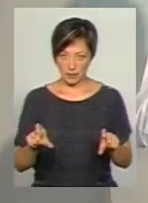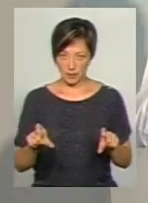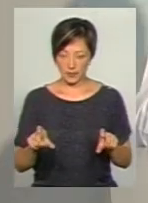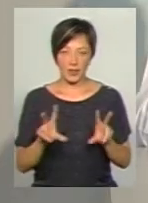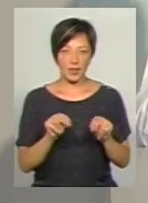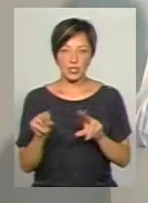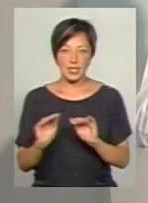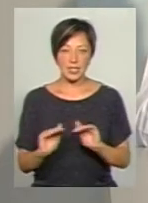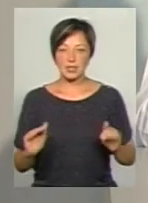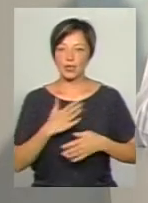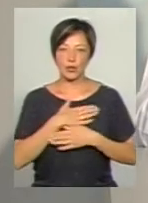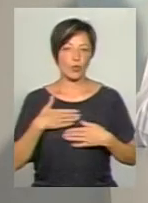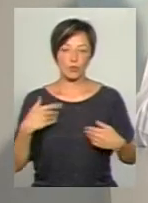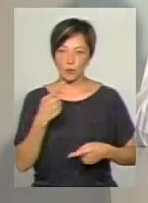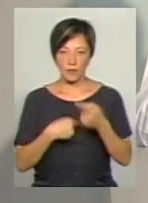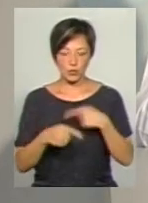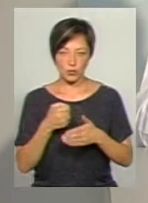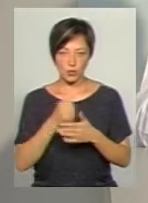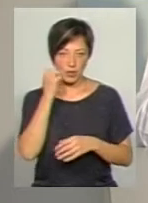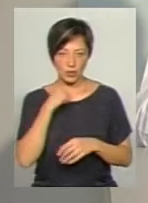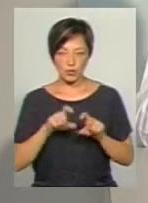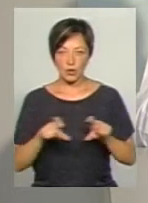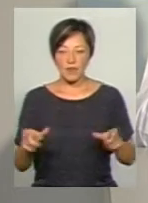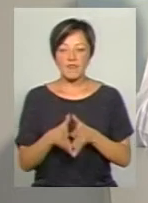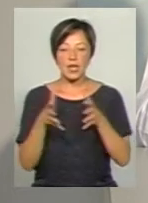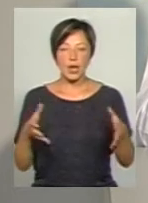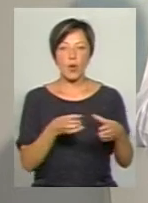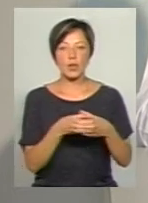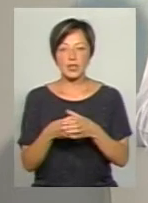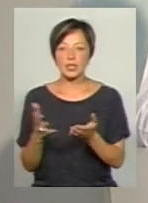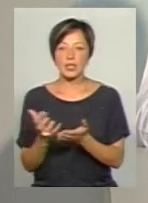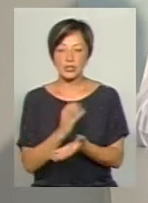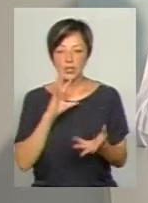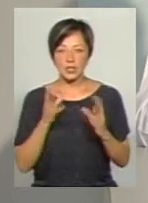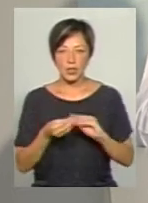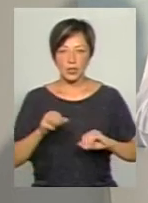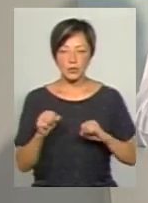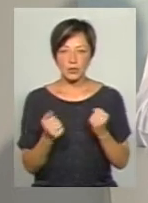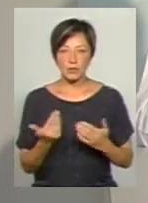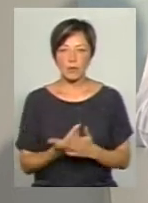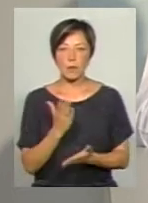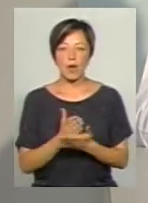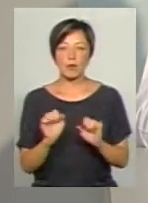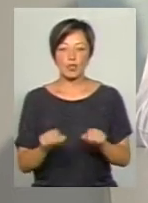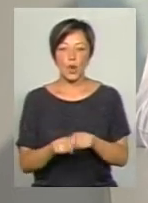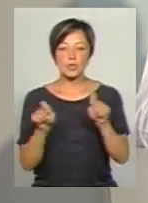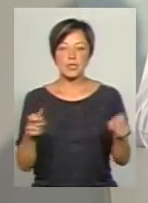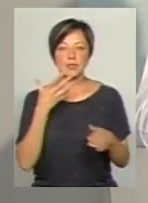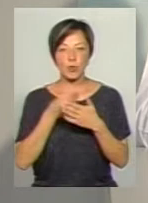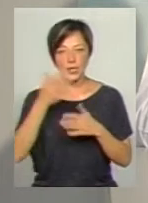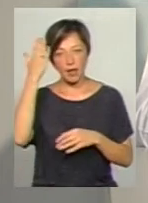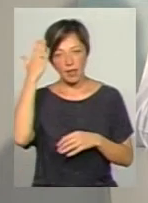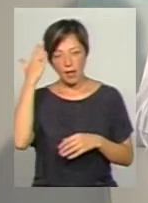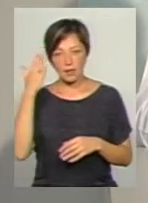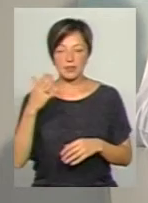На щастя, ті діти не хочуть повернутися, бо вони у великих колективах знайшли нових друзів, вони мають можливість розкрити свої здібності,